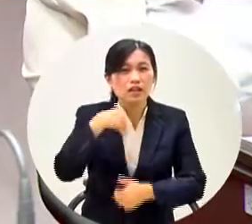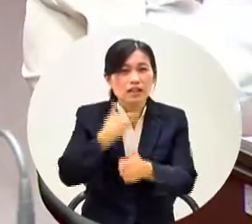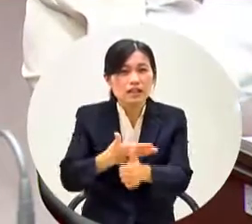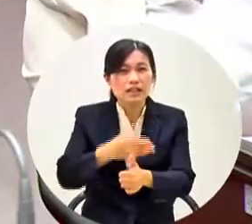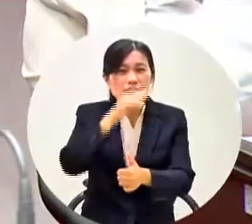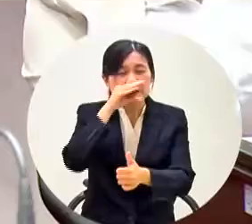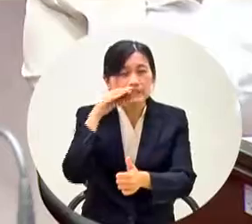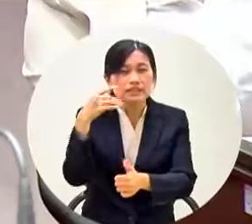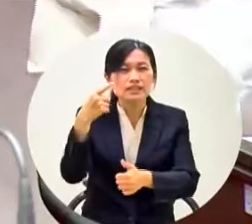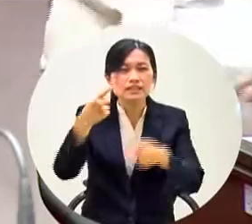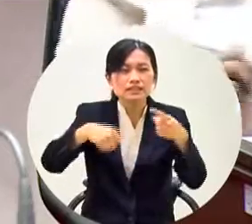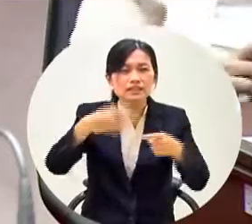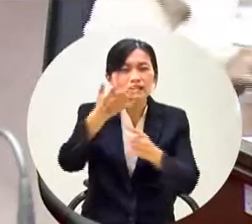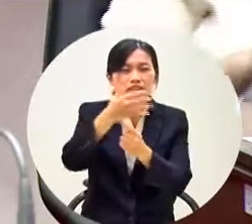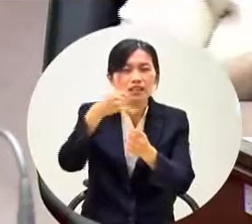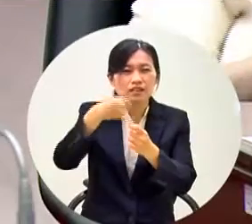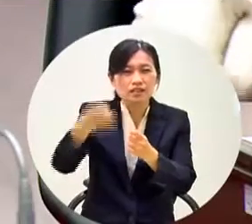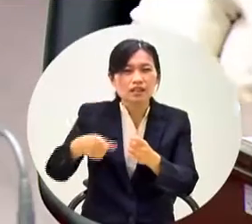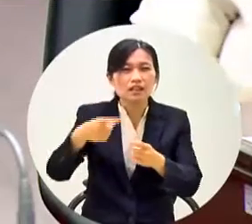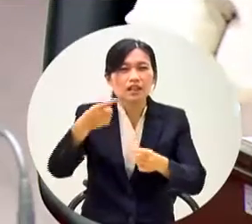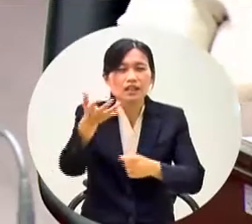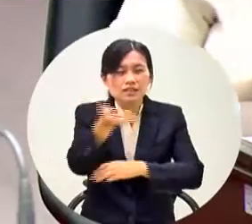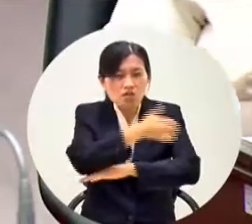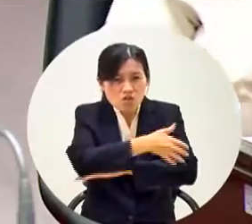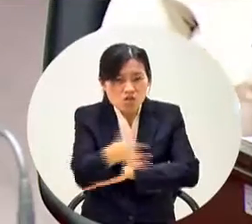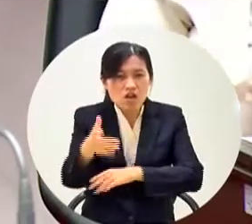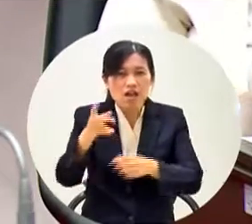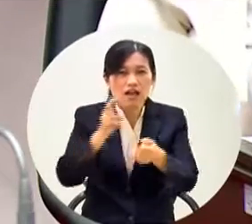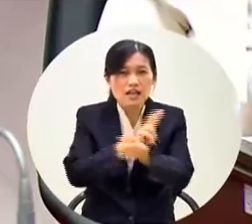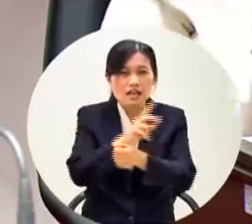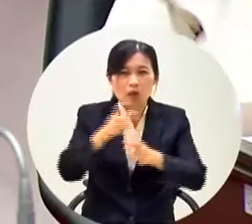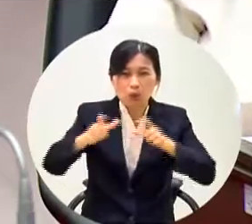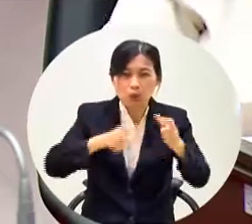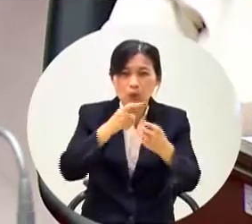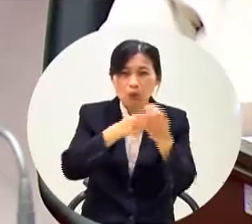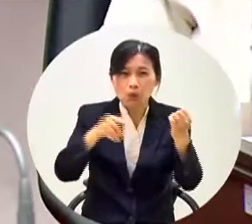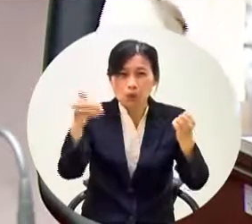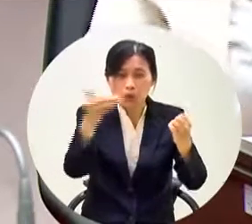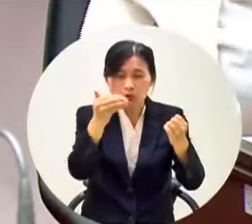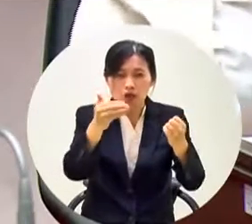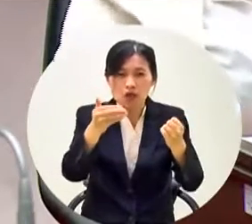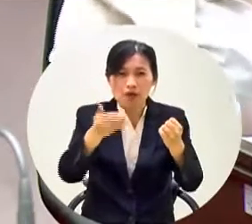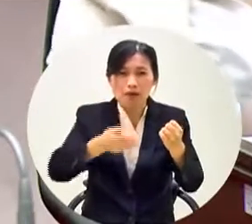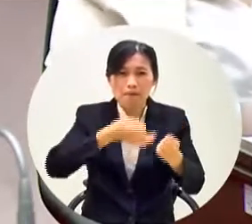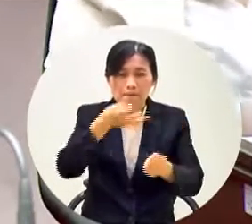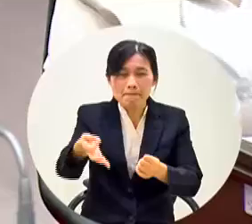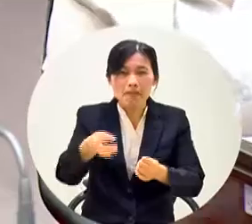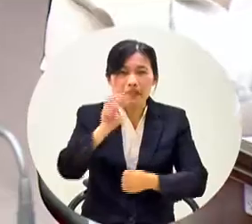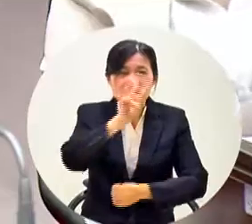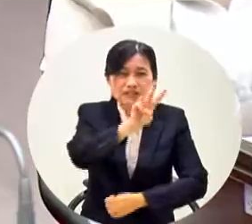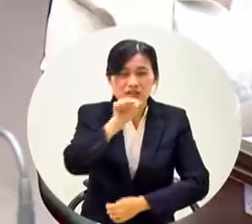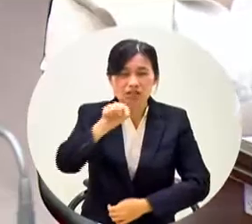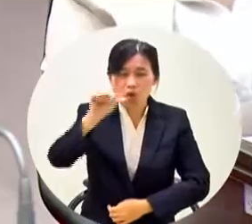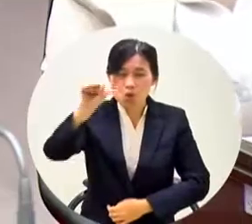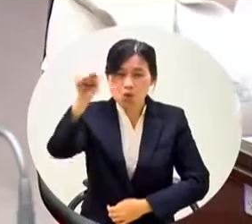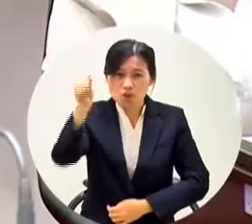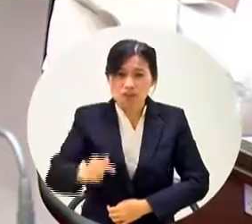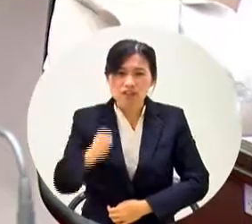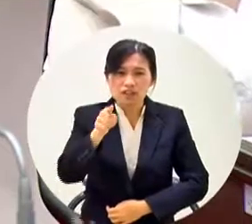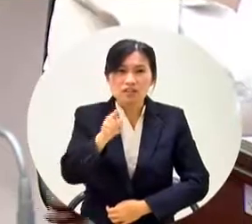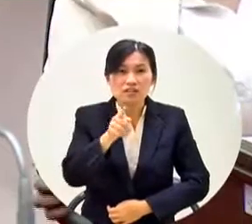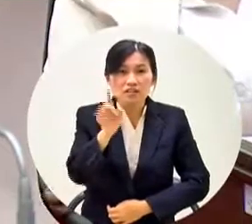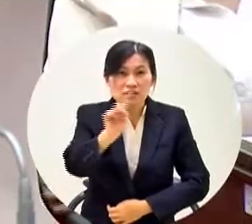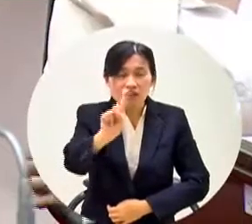金小港錢鎮零元九個行政區的經費三點五億以上那個叫做回饋金